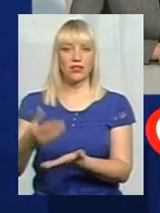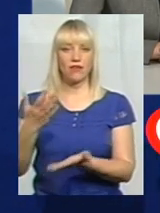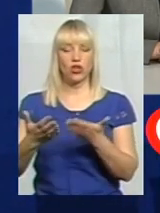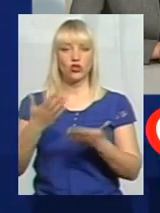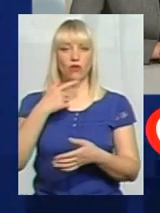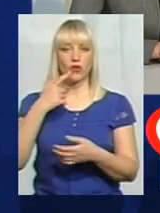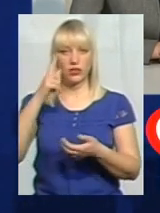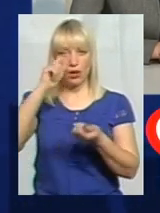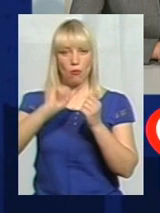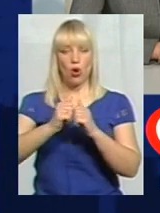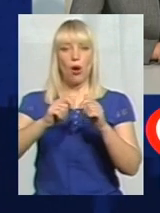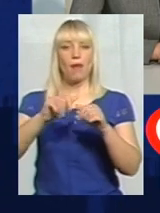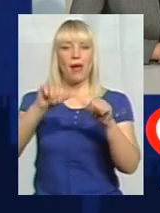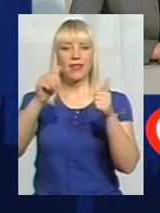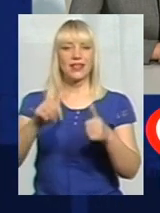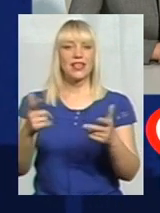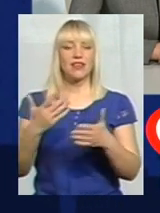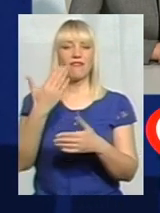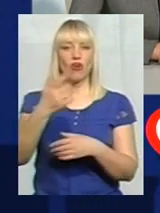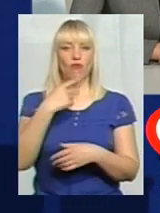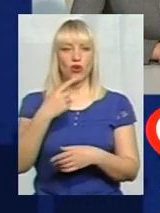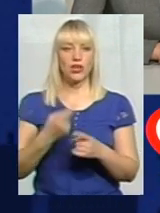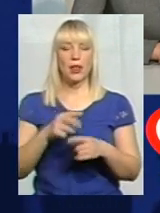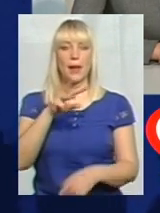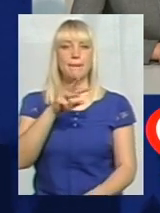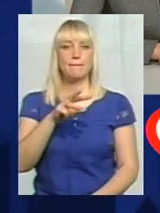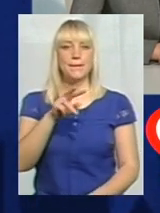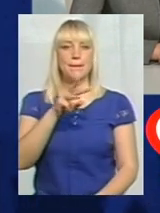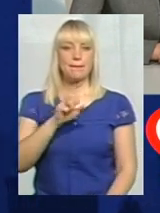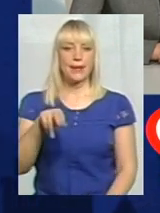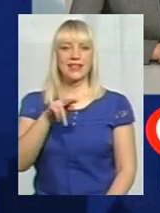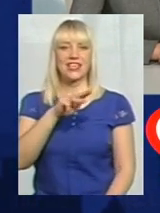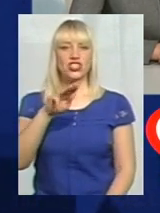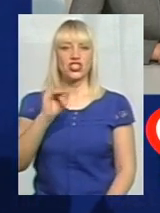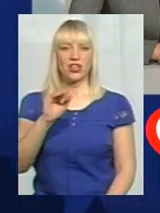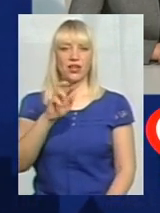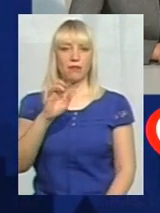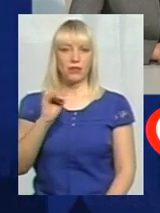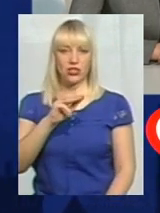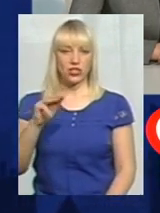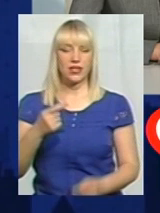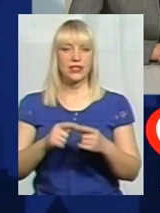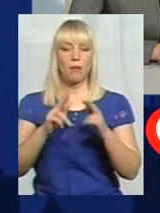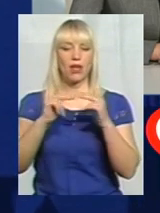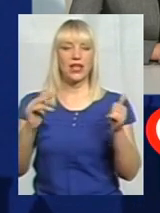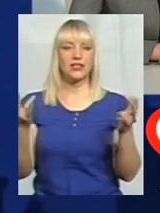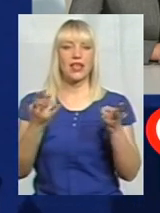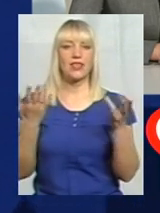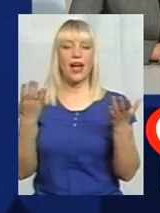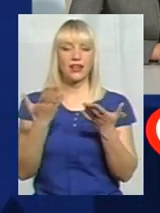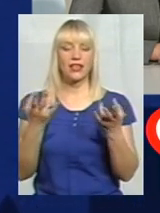'ятки, які ви перерахували, це, в першу чергу, ми візьмемо Меджибіж, так, це наш палац, який потребував свого часу